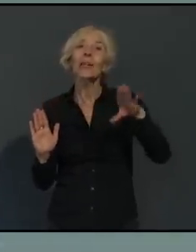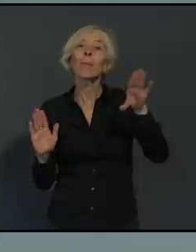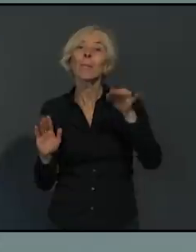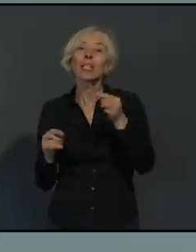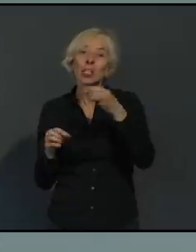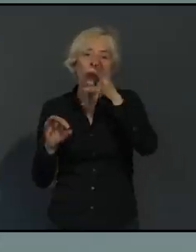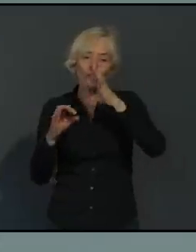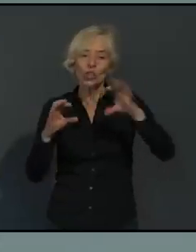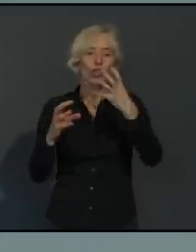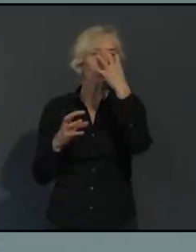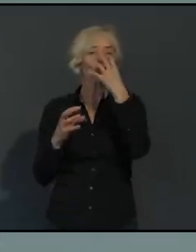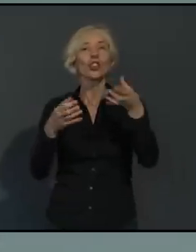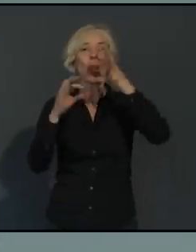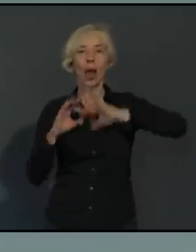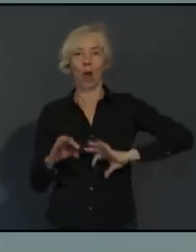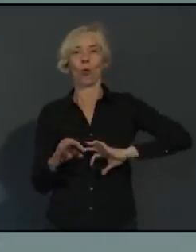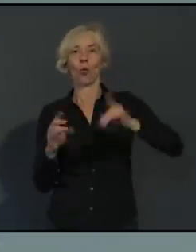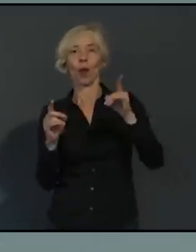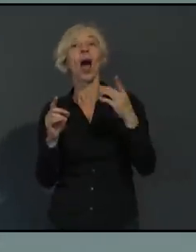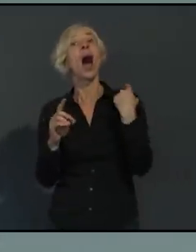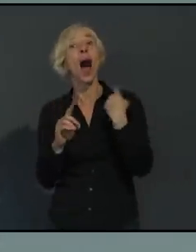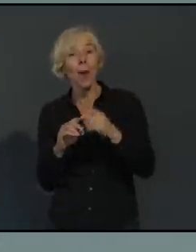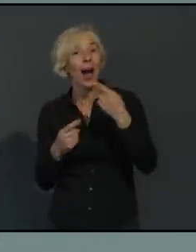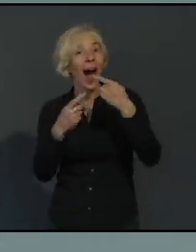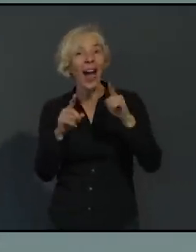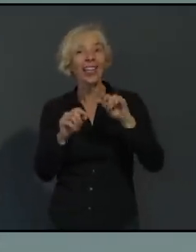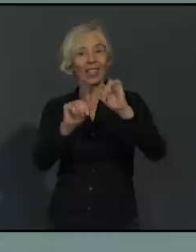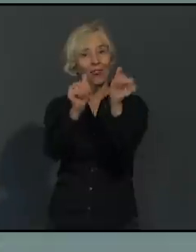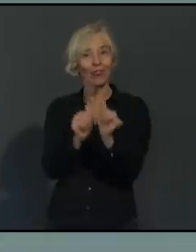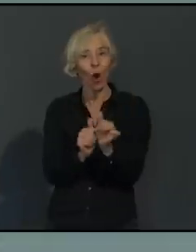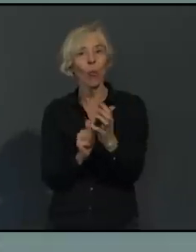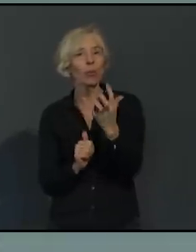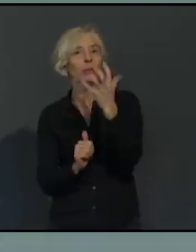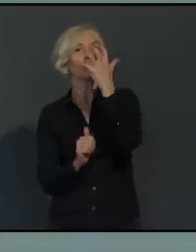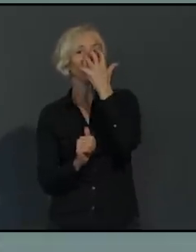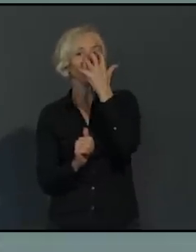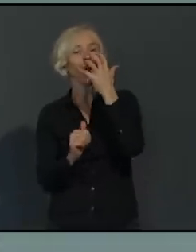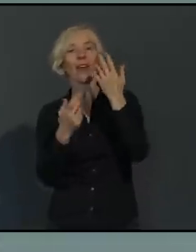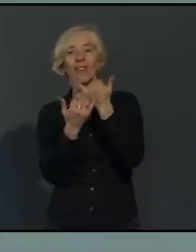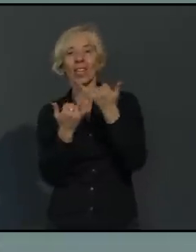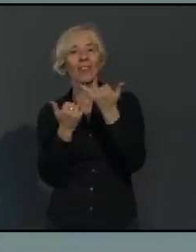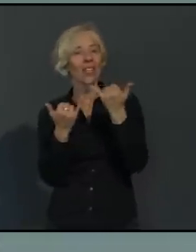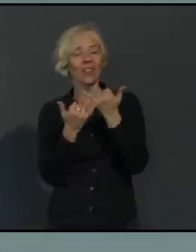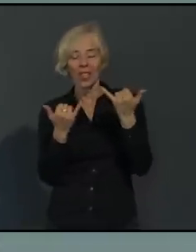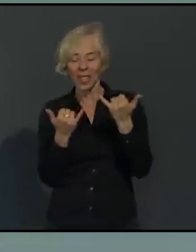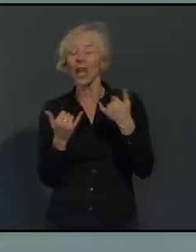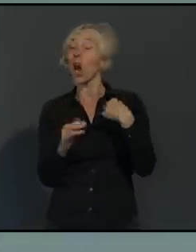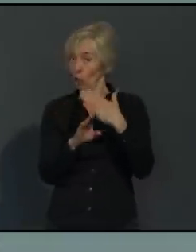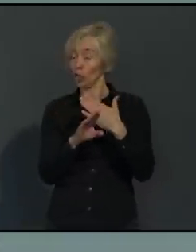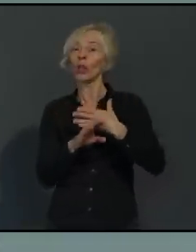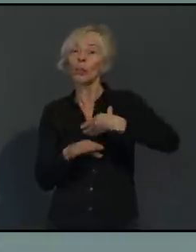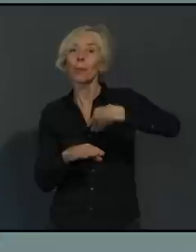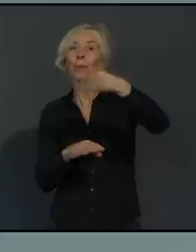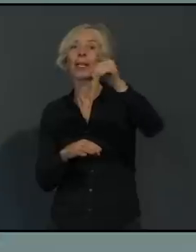anderen Beatmungsformeln. In Rücksprache mit dem Universitätsklinikum, mit dem ärztlichen Direktor, Herrn Prof. Dr. Bayer